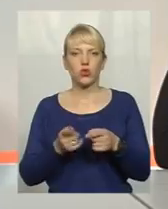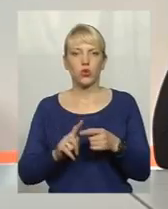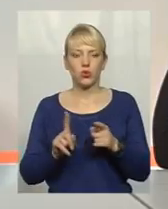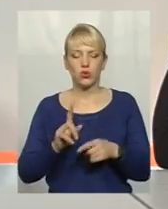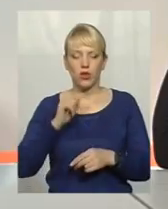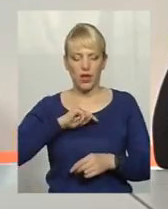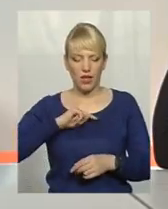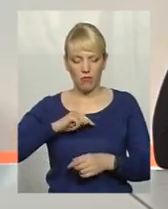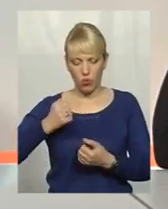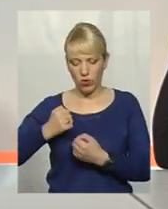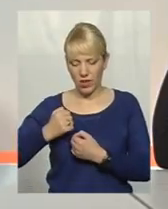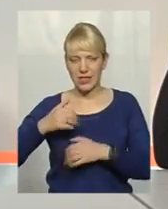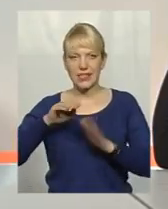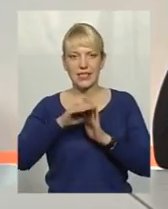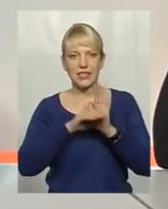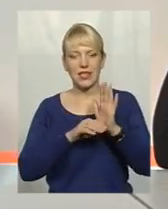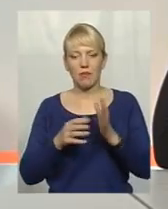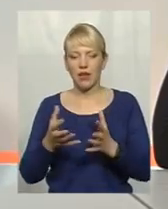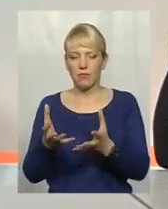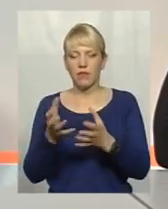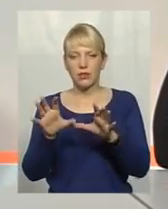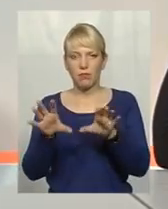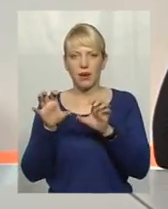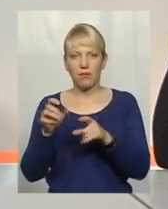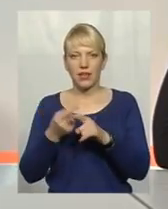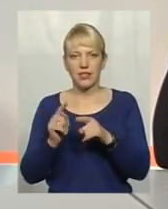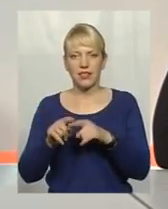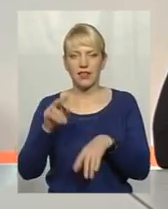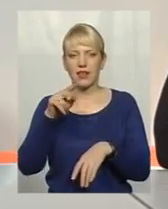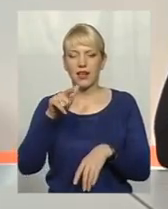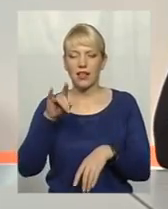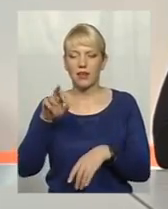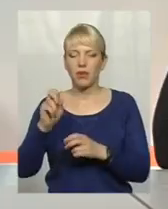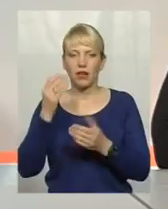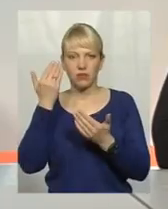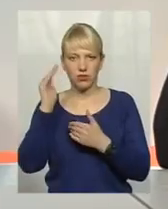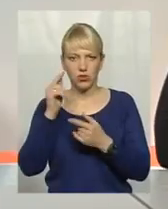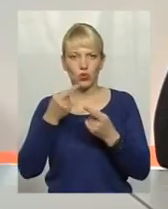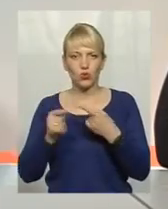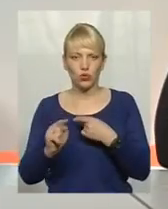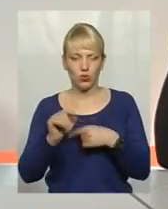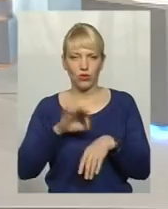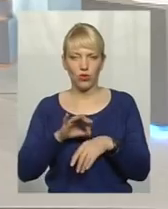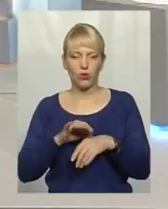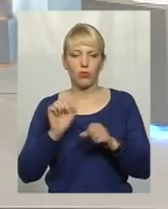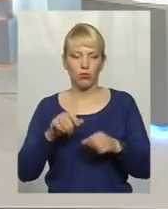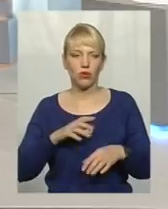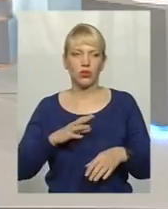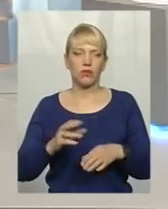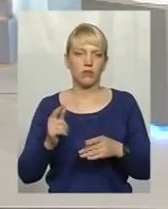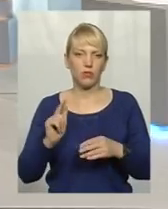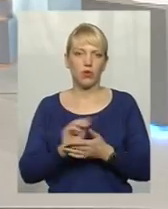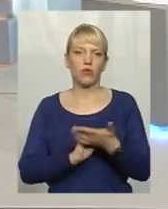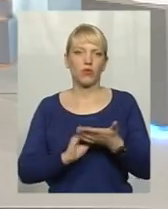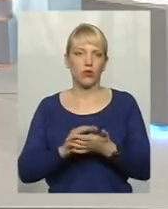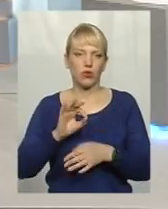сприймає як чужорідний, як інший, і він може викликати хворобу, і, звичайно, знову наш імунітет буде працювати на те,